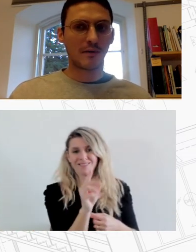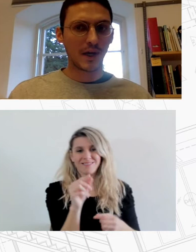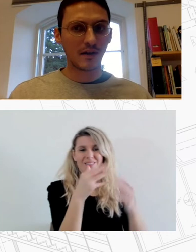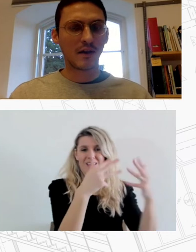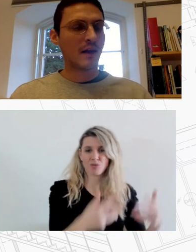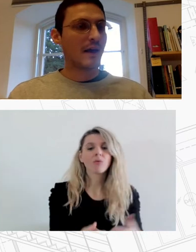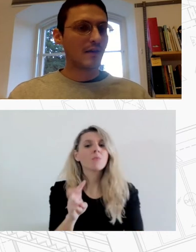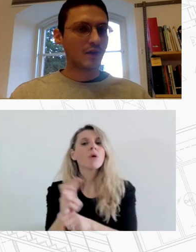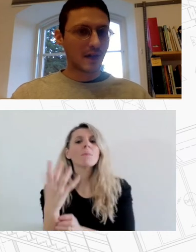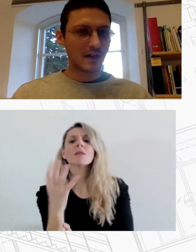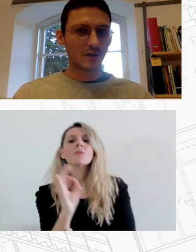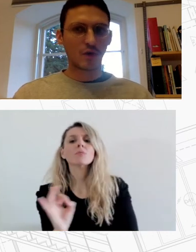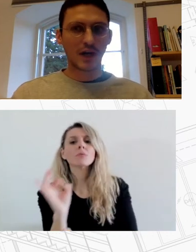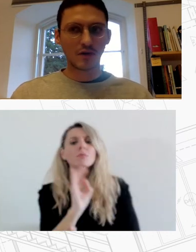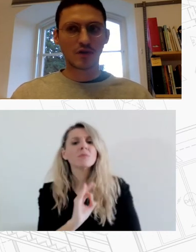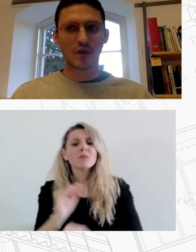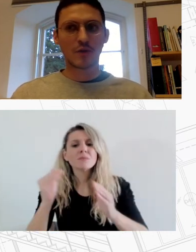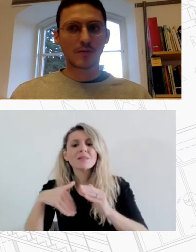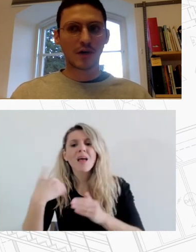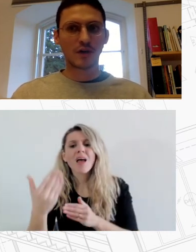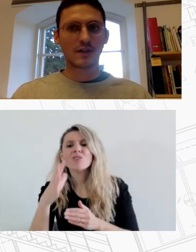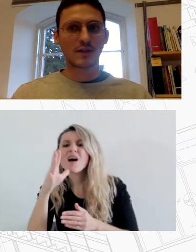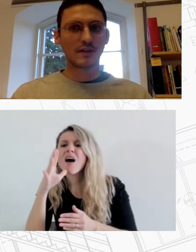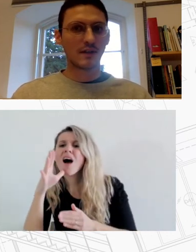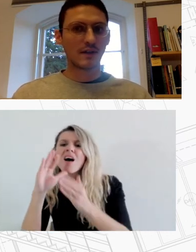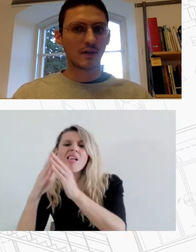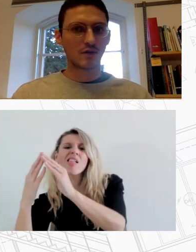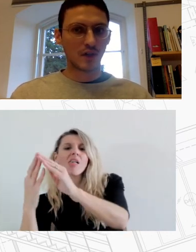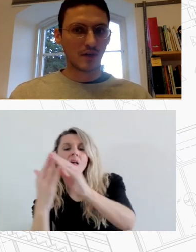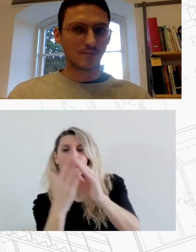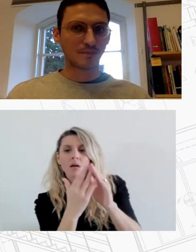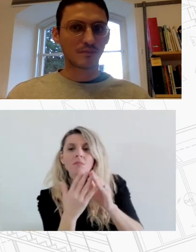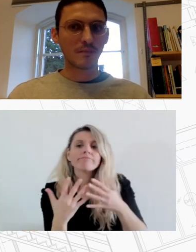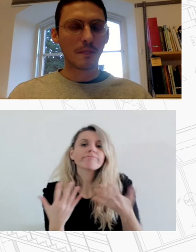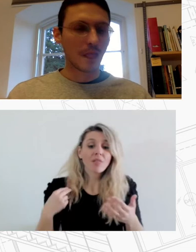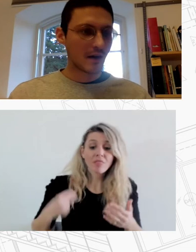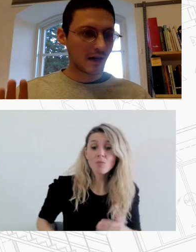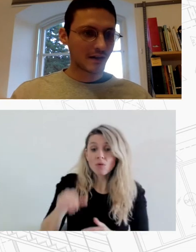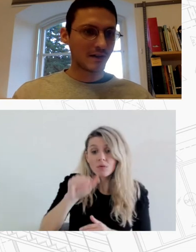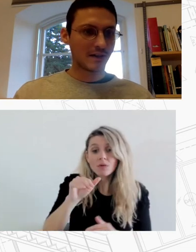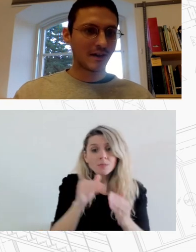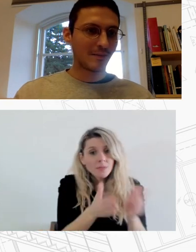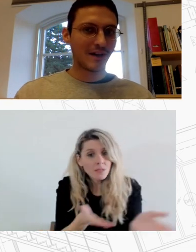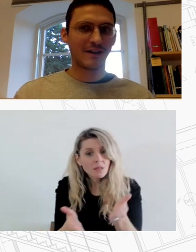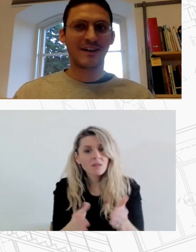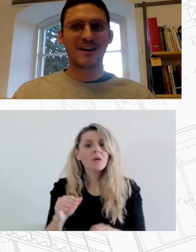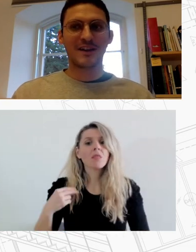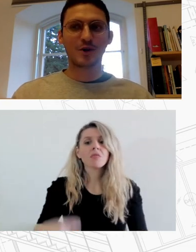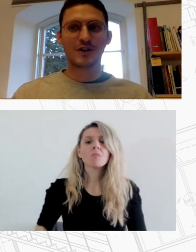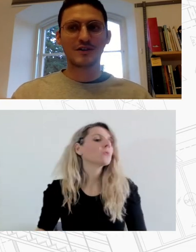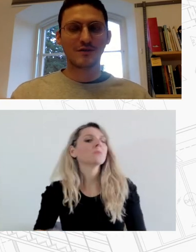εγκαταλειμμένα ενώ οι εκκλήσεις που κάνουν στον Δήμο για παροχή στέγης δεν γίνεται ακουστή Χαρακτηριστικά μια